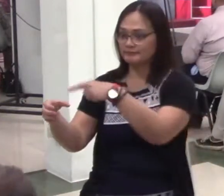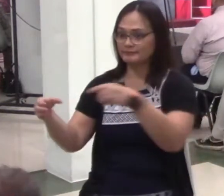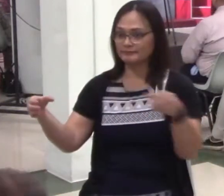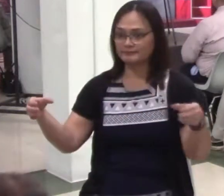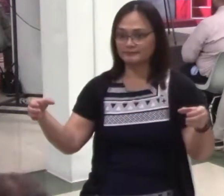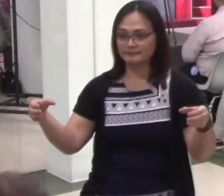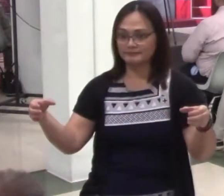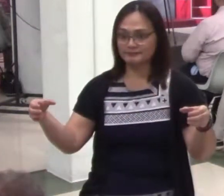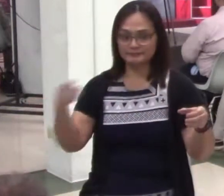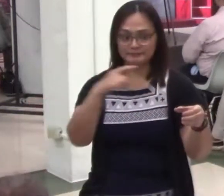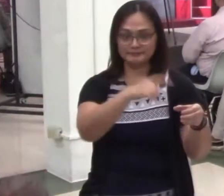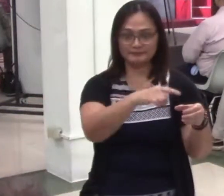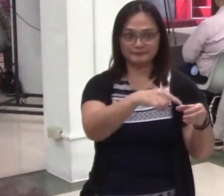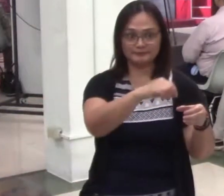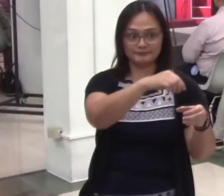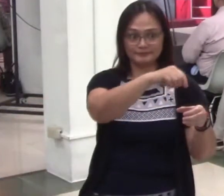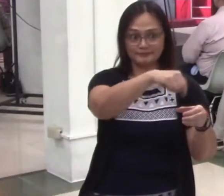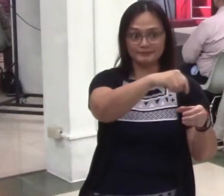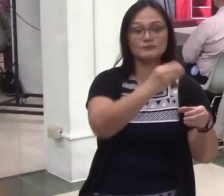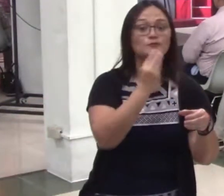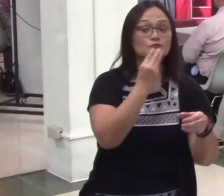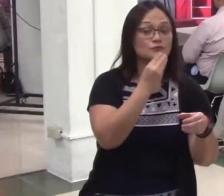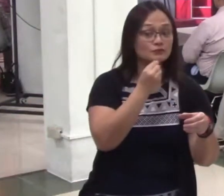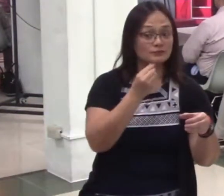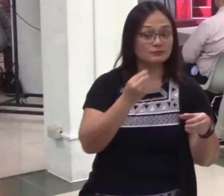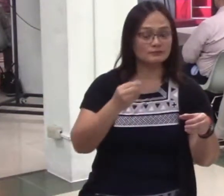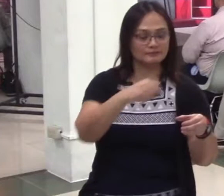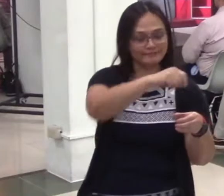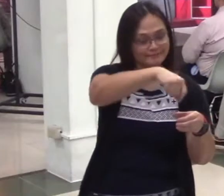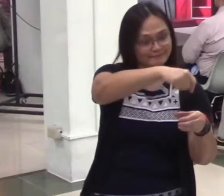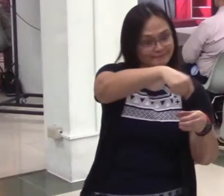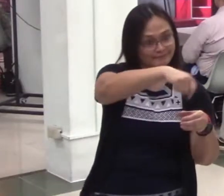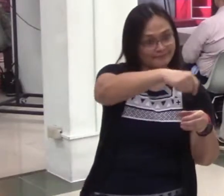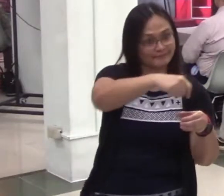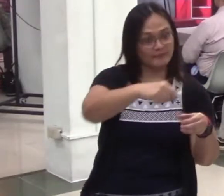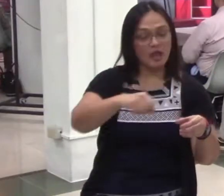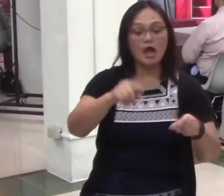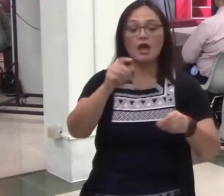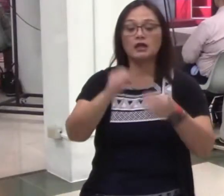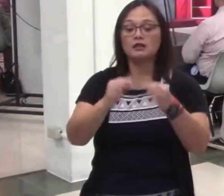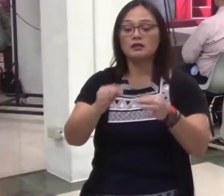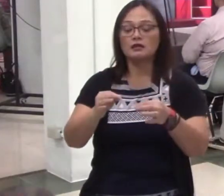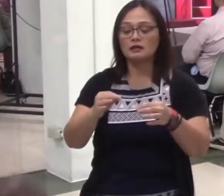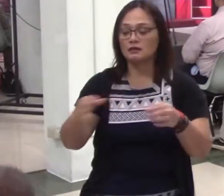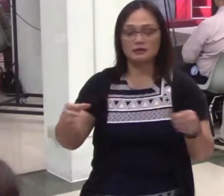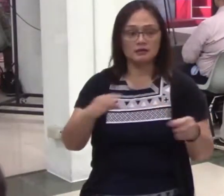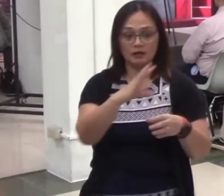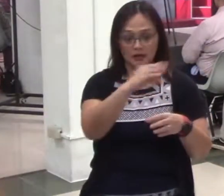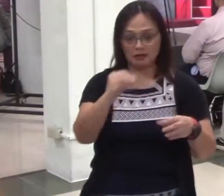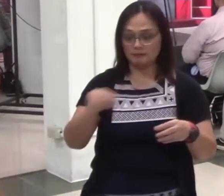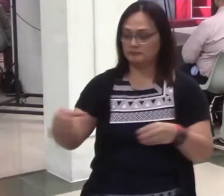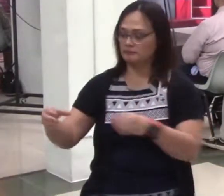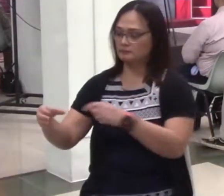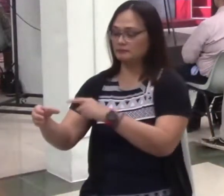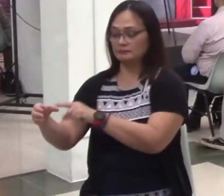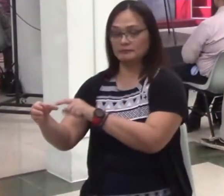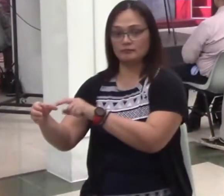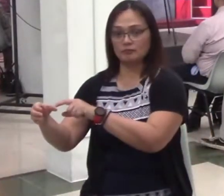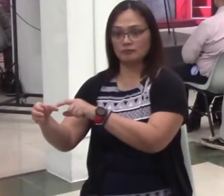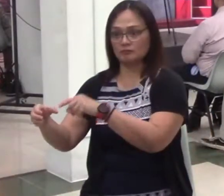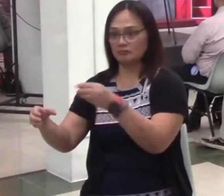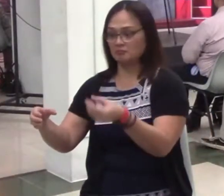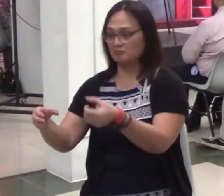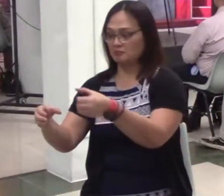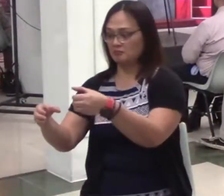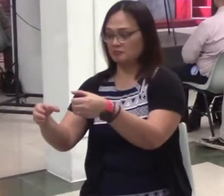Eh, ba't walang tamis to? May asukal naman. Hindi nga hlo. Okay? Hindi